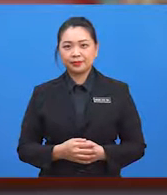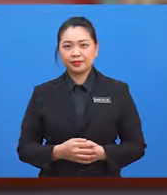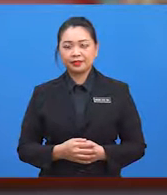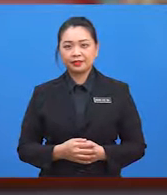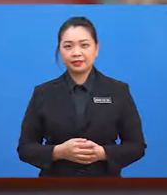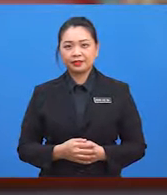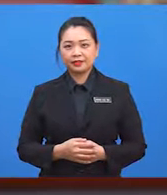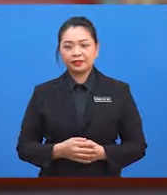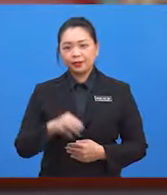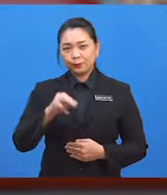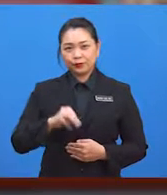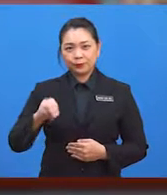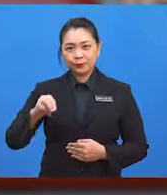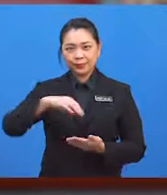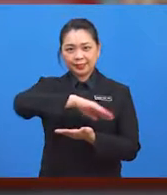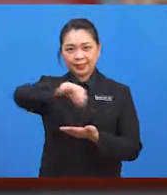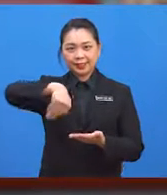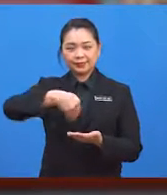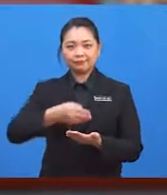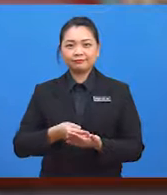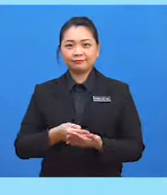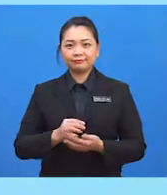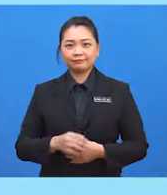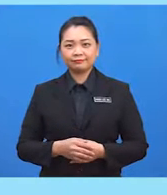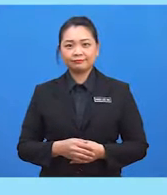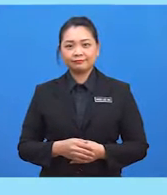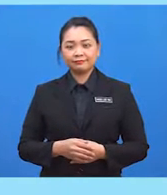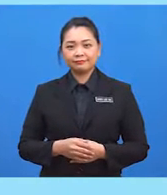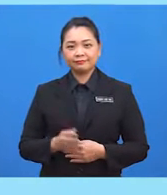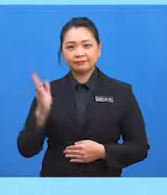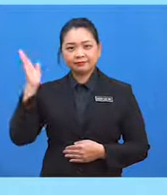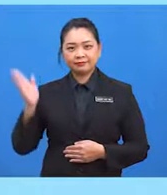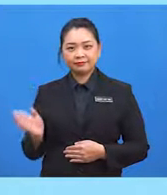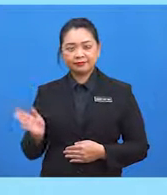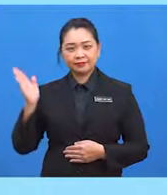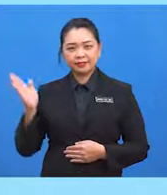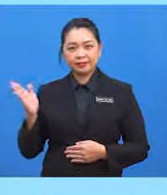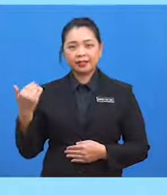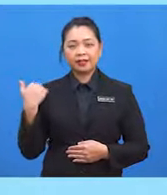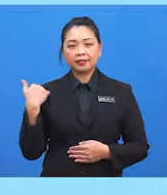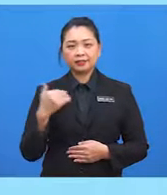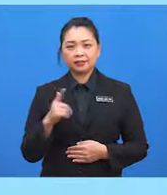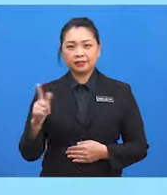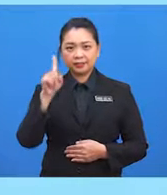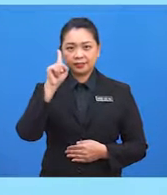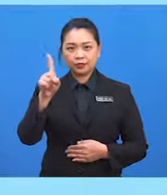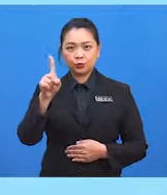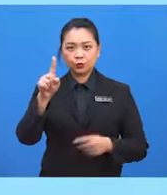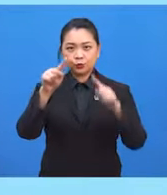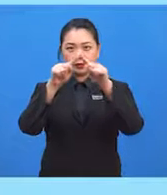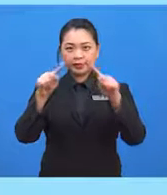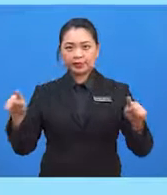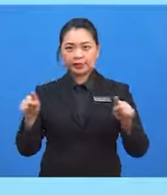Murid-murid sekalian, rajah ini ialah satu segitiga